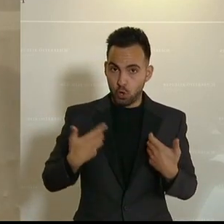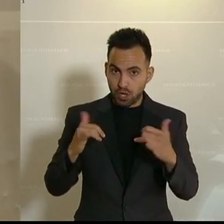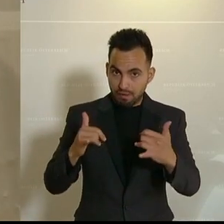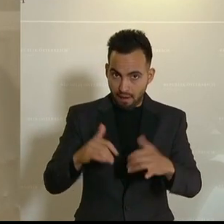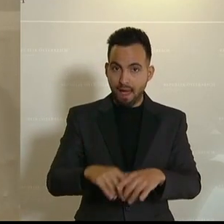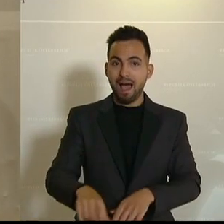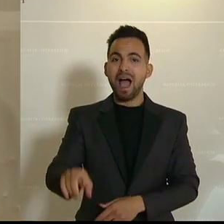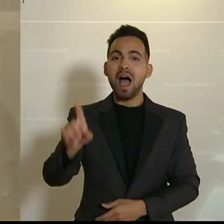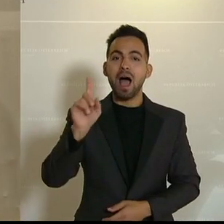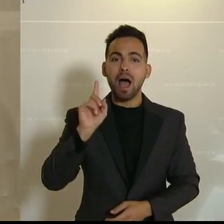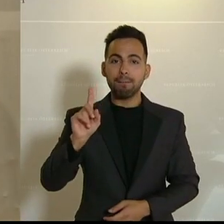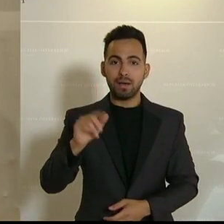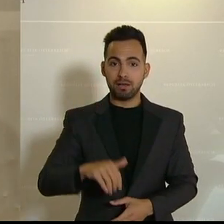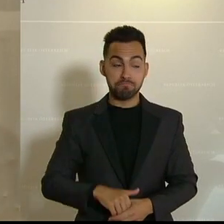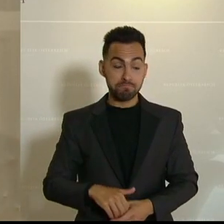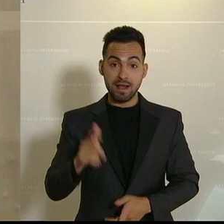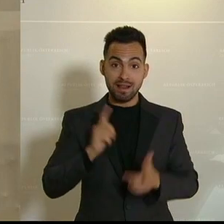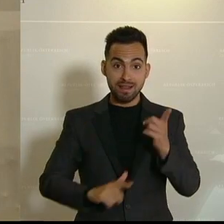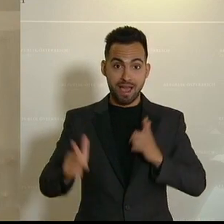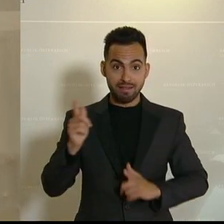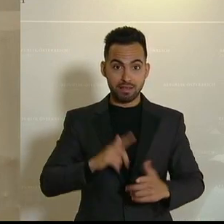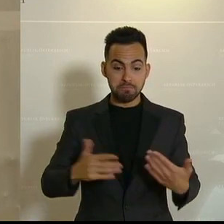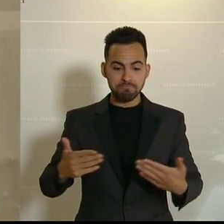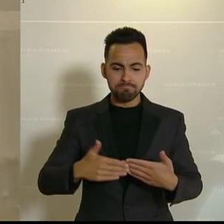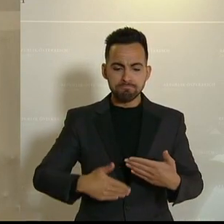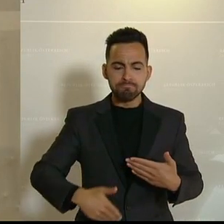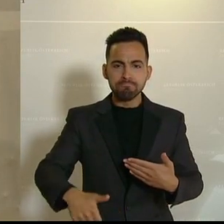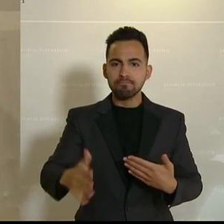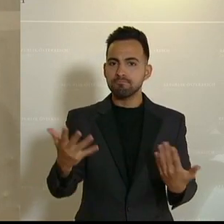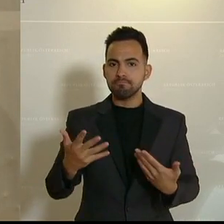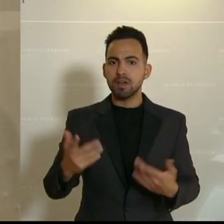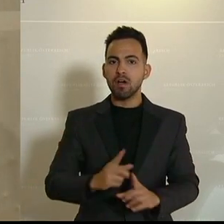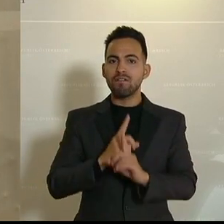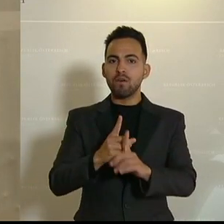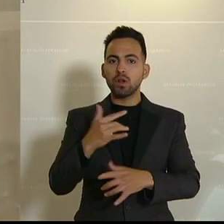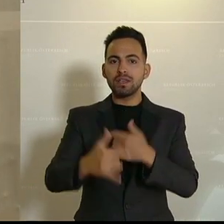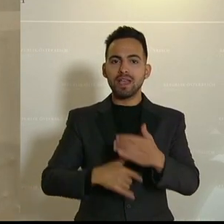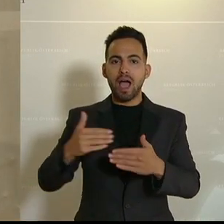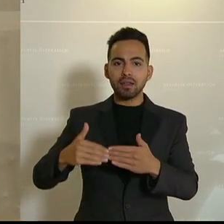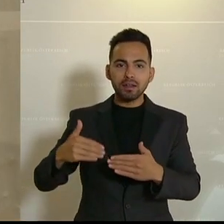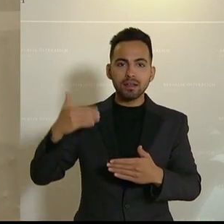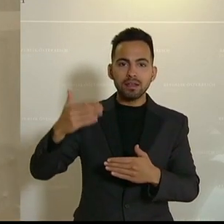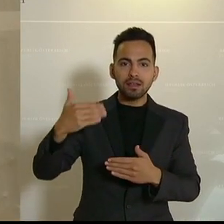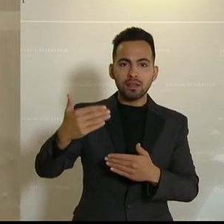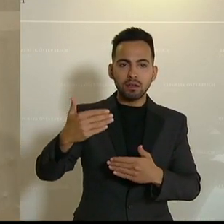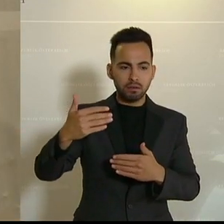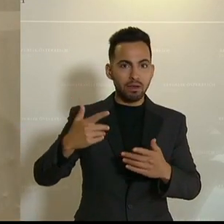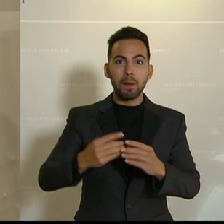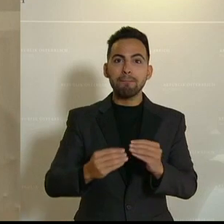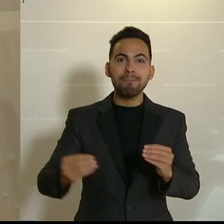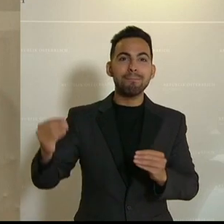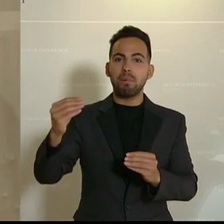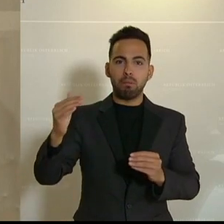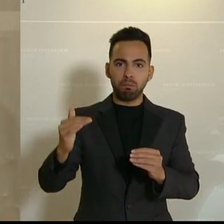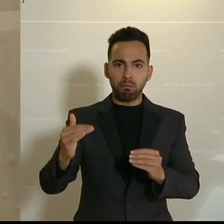aber bedauerlicherweise geht die Tendenz für die Folgejahre in die verkehrte Richtung.